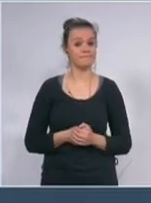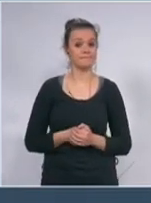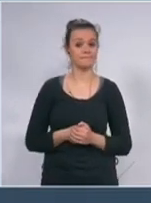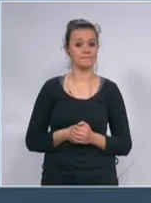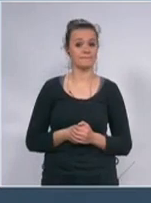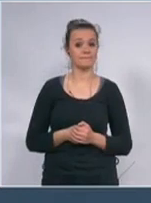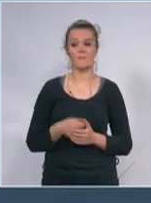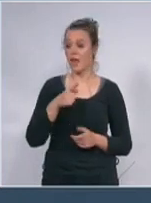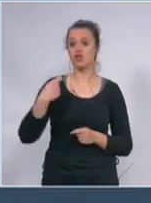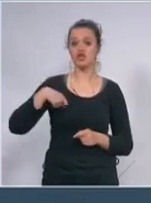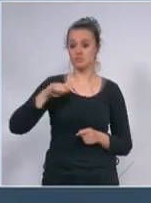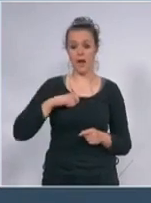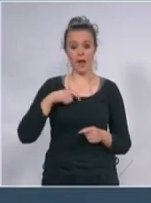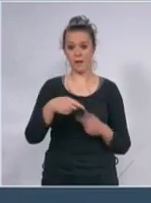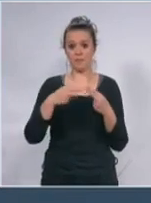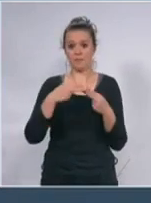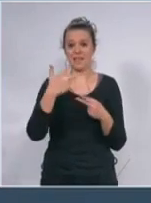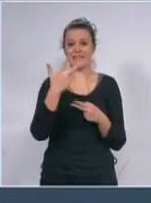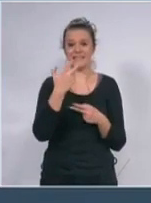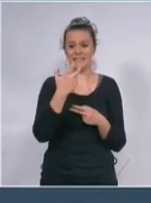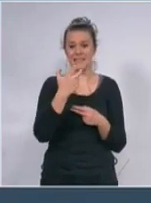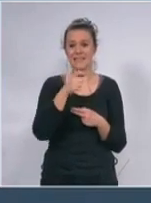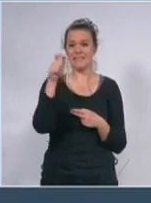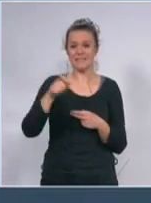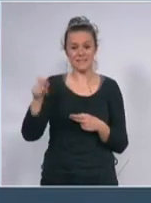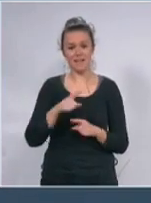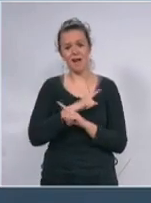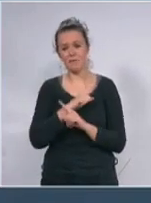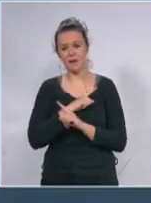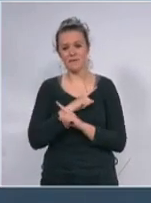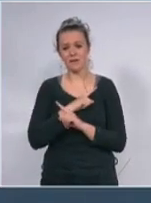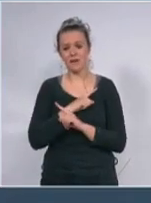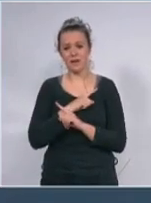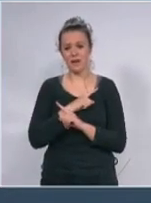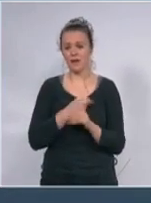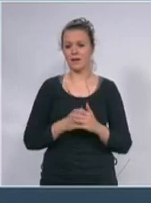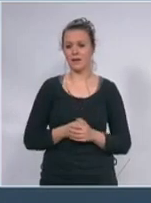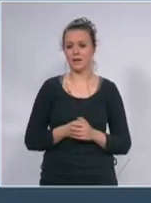Španija na gotovo 300 ima stiper gorije nego Italije.